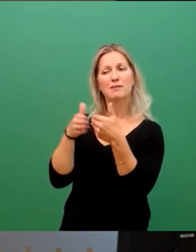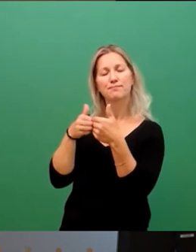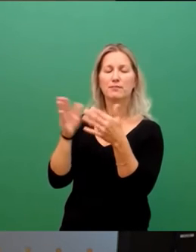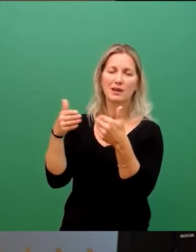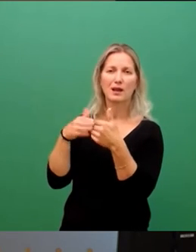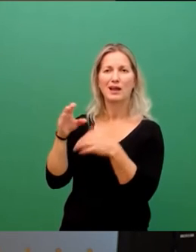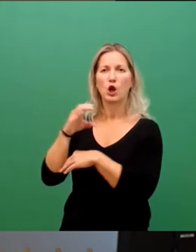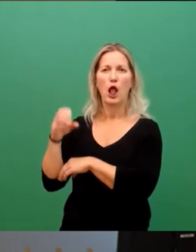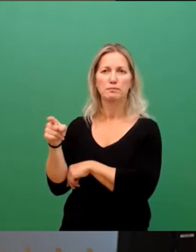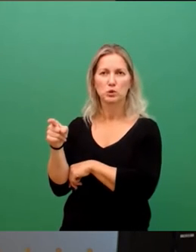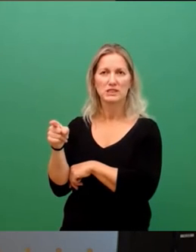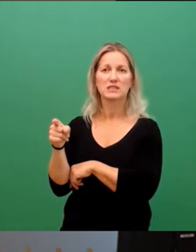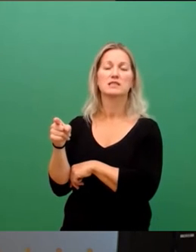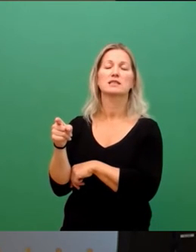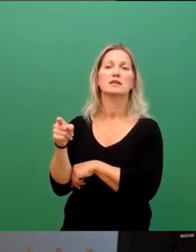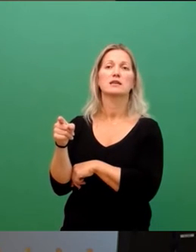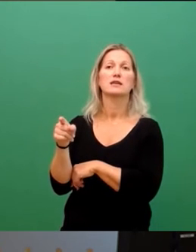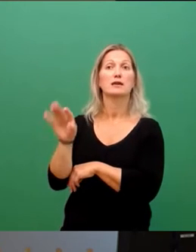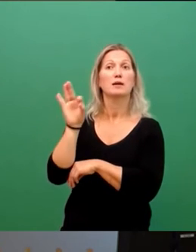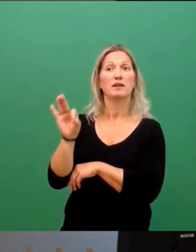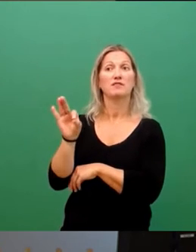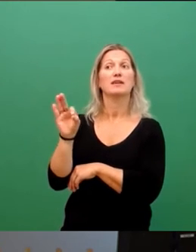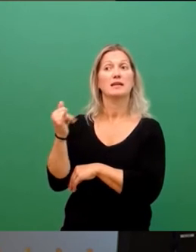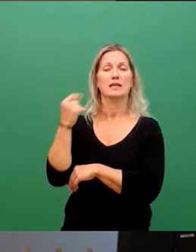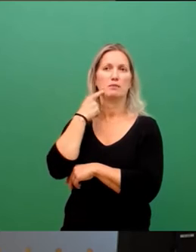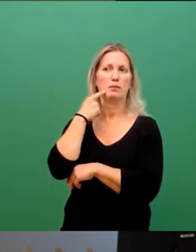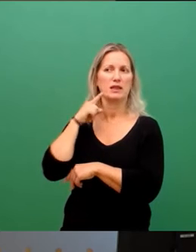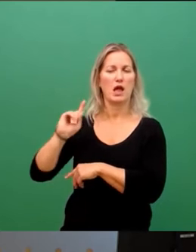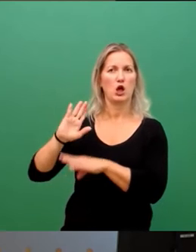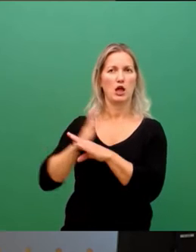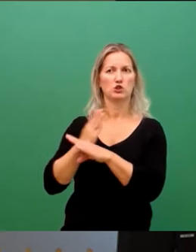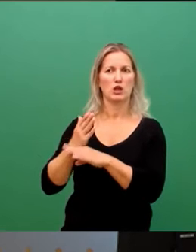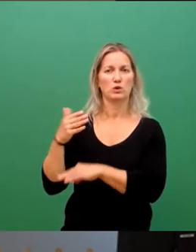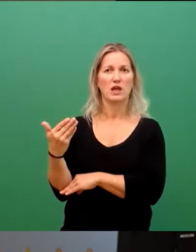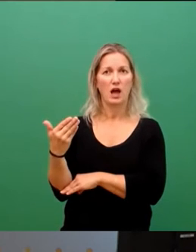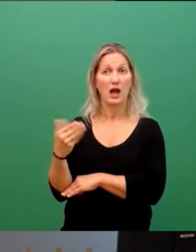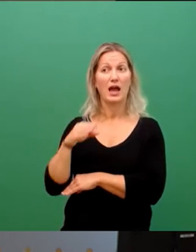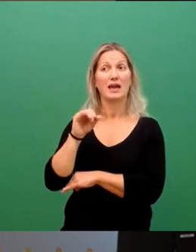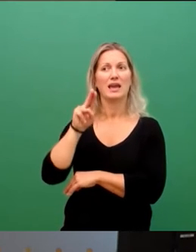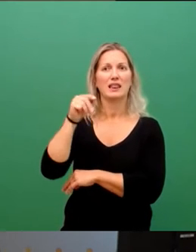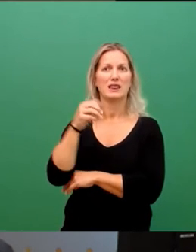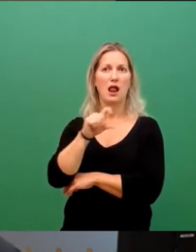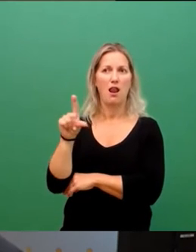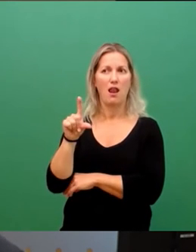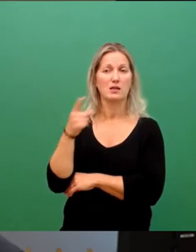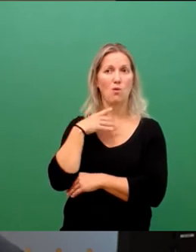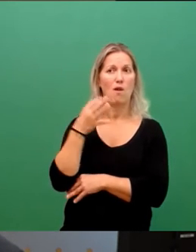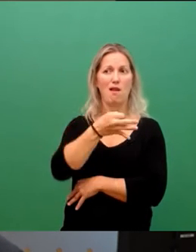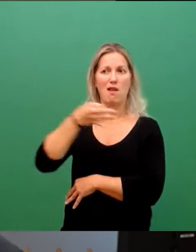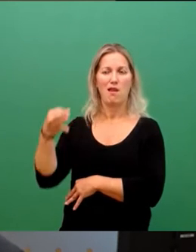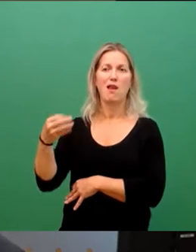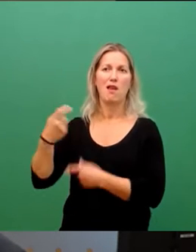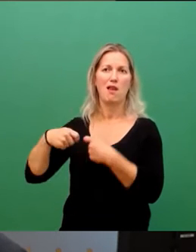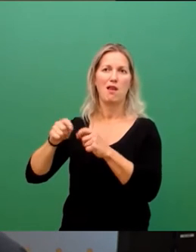sagen, gerade auch die Entscheidung getroffen worden ist, dass sich Intel ansiedelt und nahtlos hat uns in